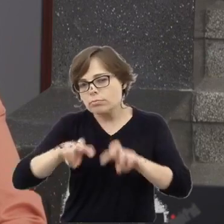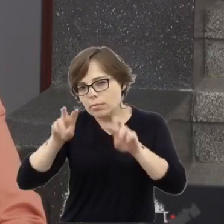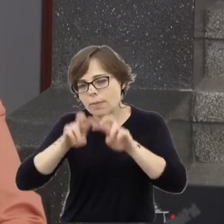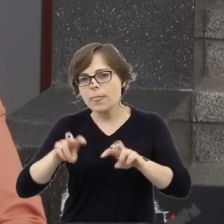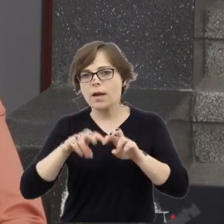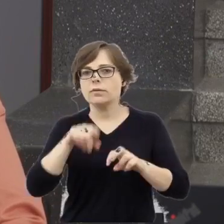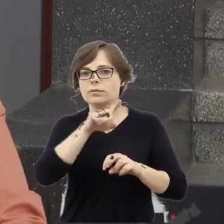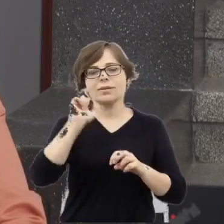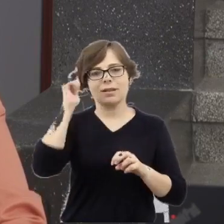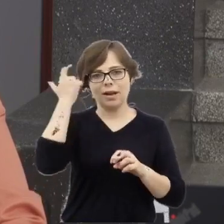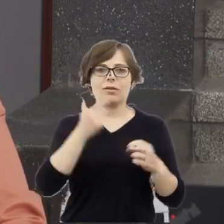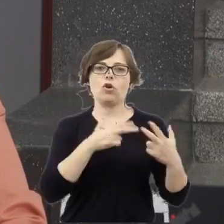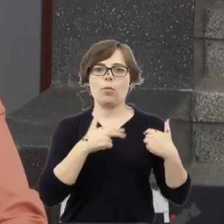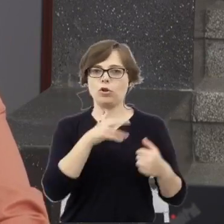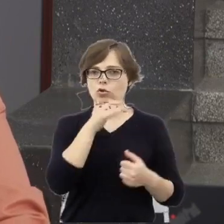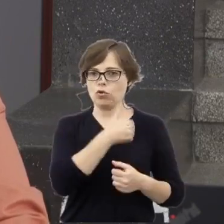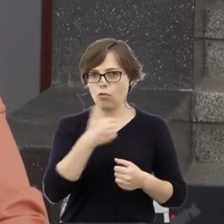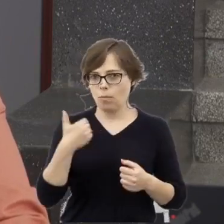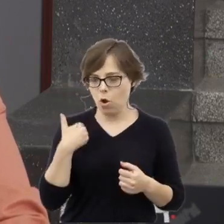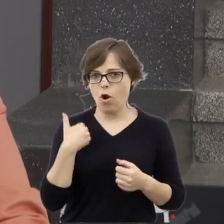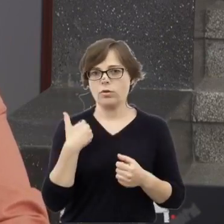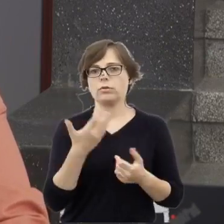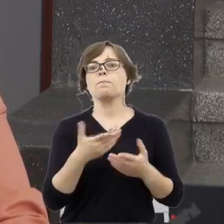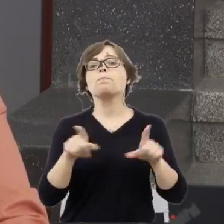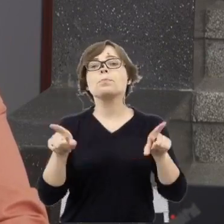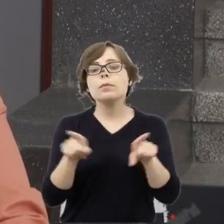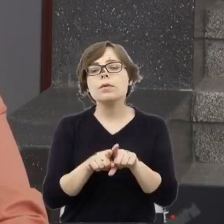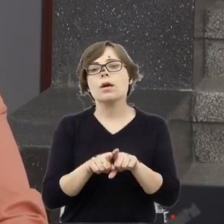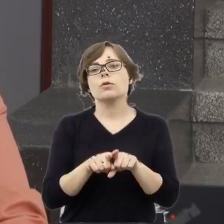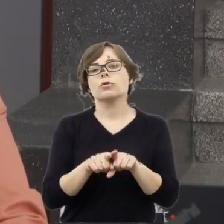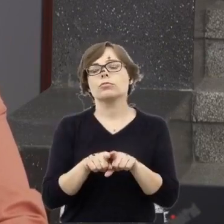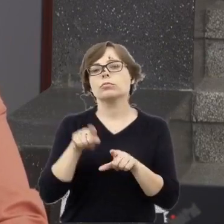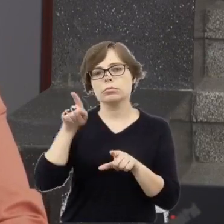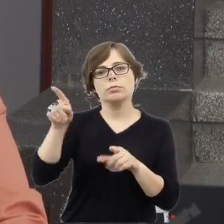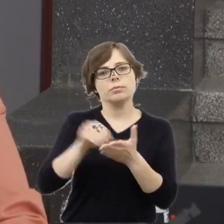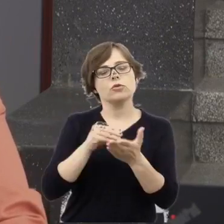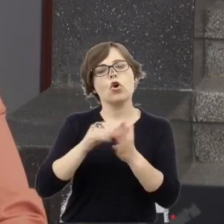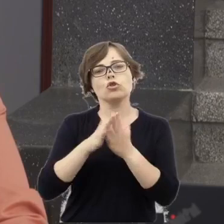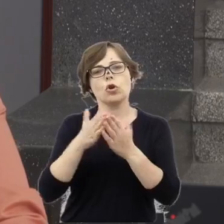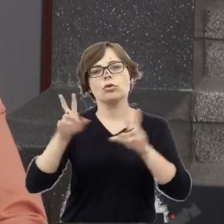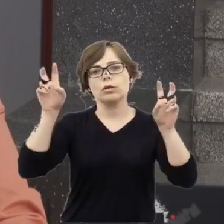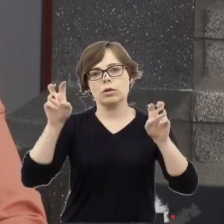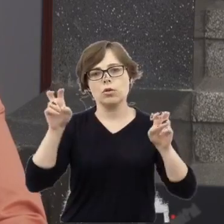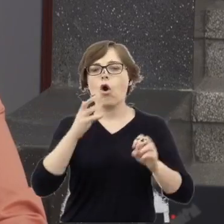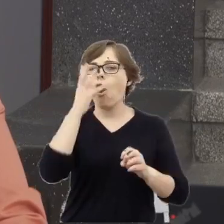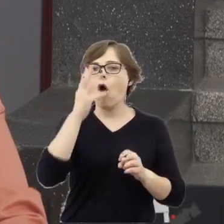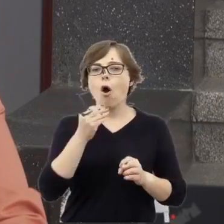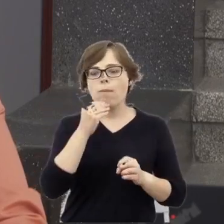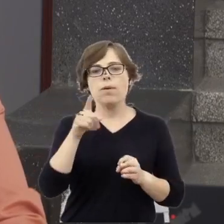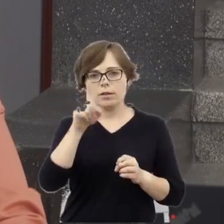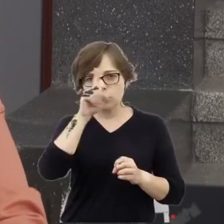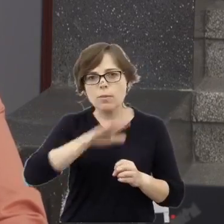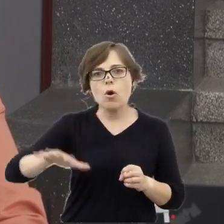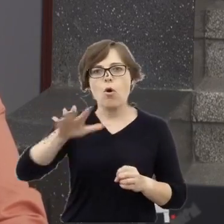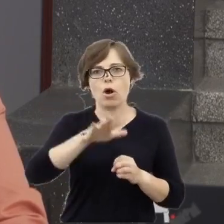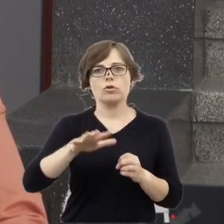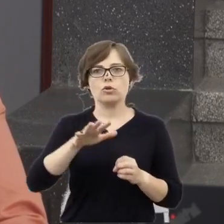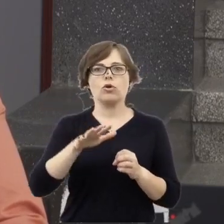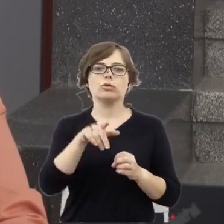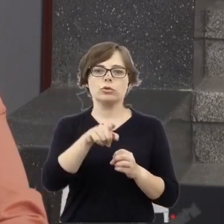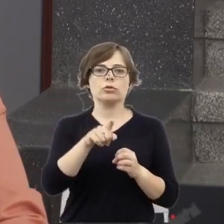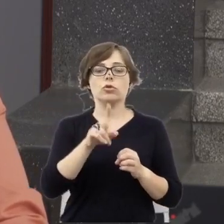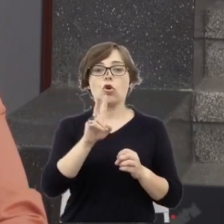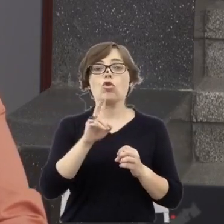Żydów Polskich. I autorka książki pt. Obraz społeczności ocalałych w